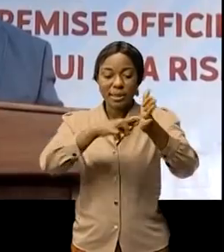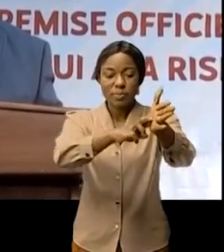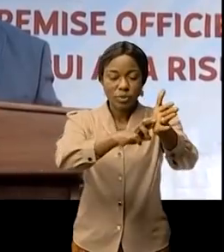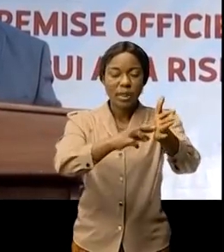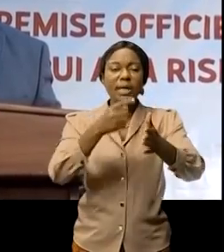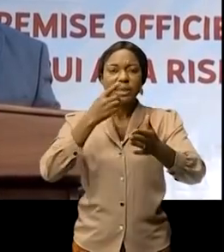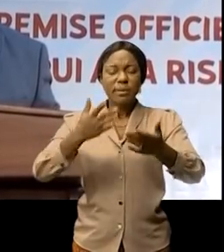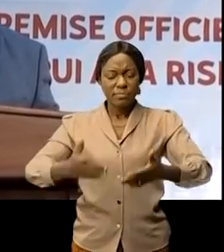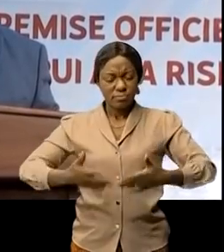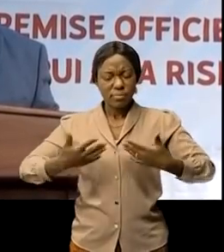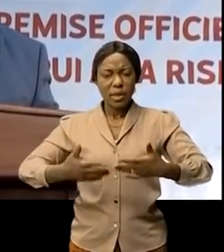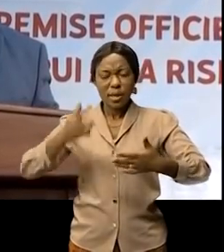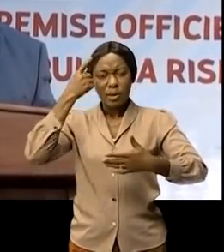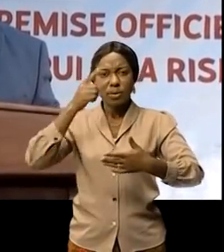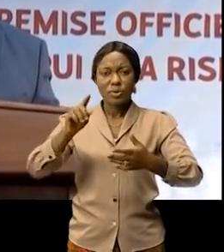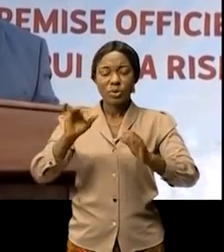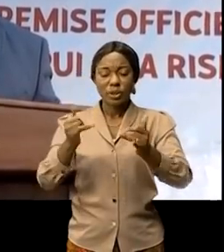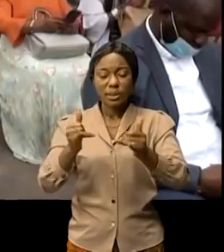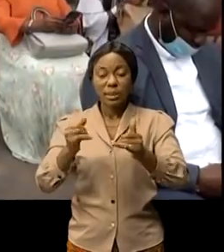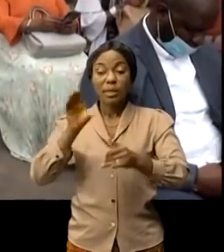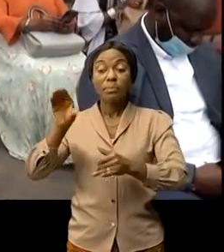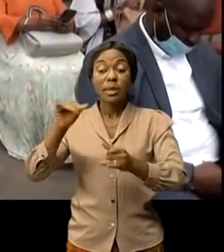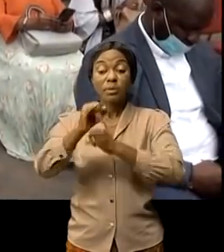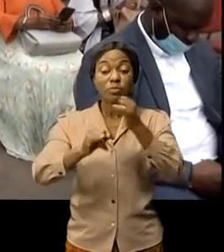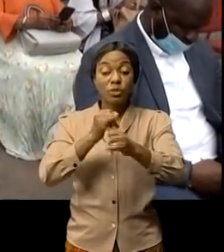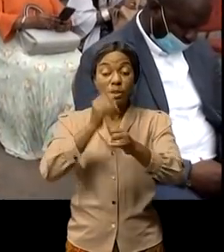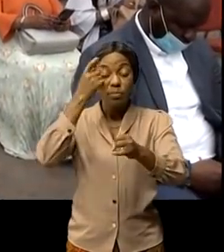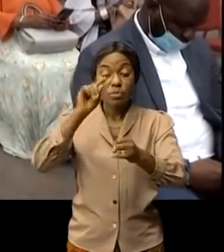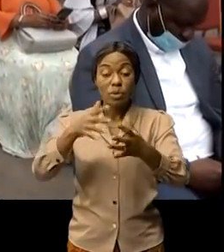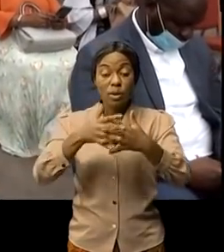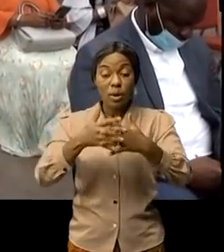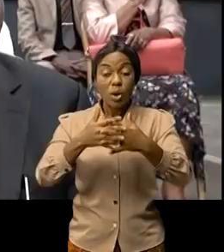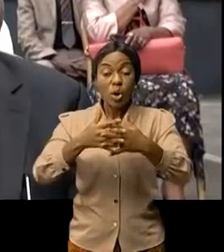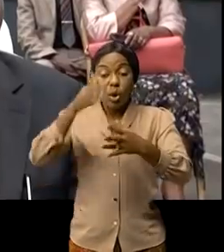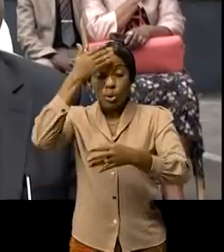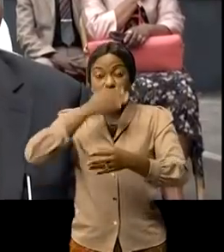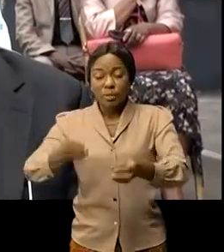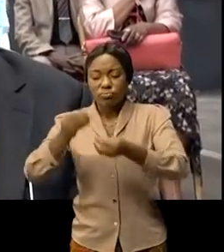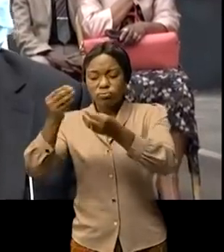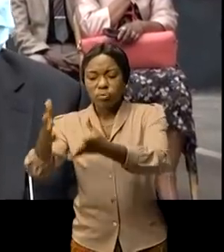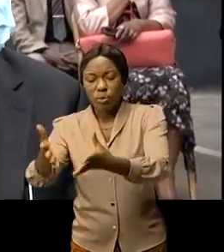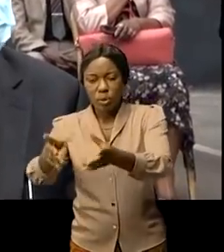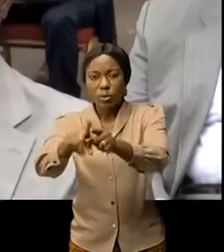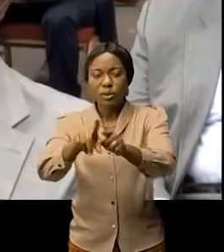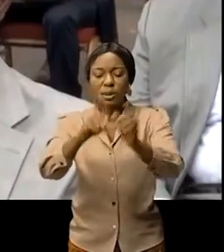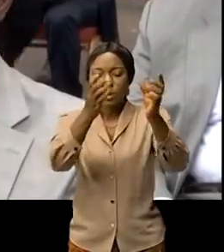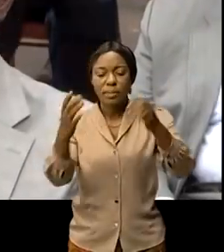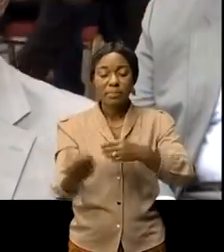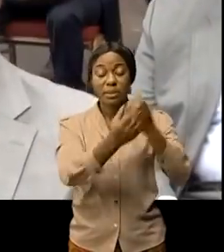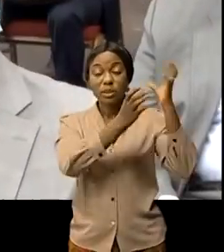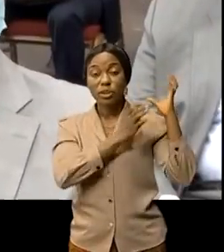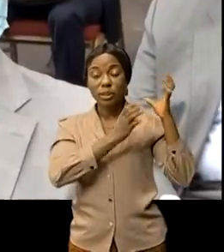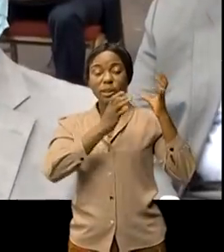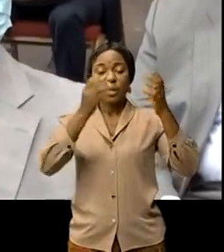banque mondiale qui apporte une solution au problème du système de réanimation des hôpitaux commis à la prise en charge de malades